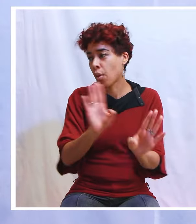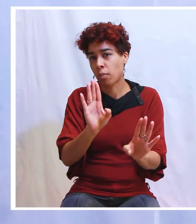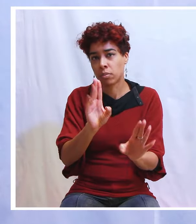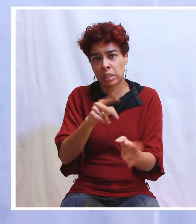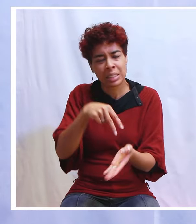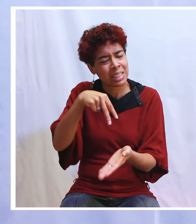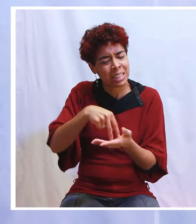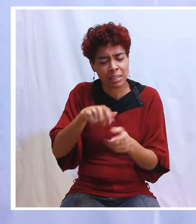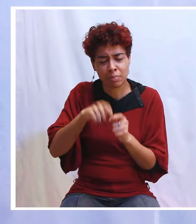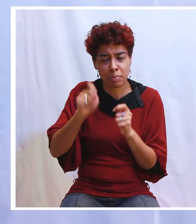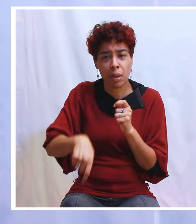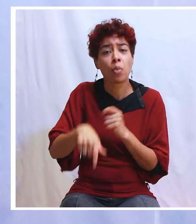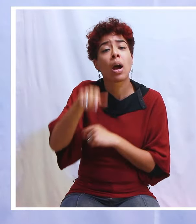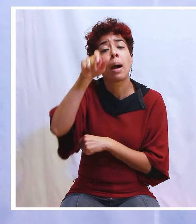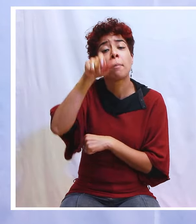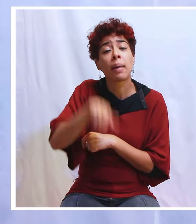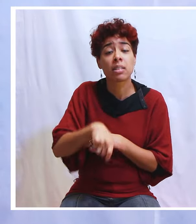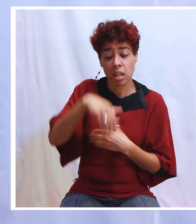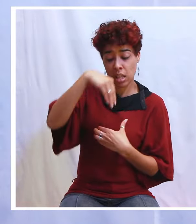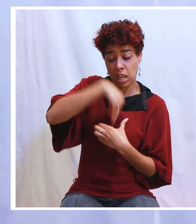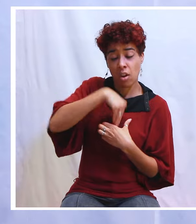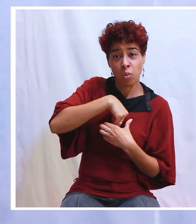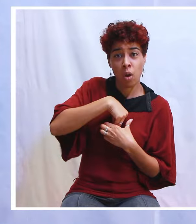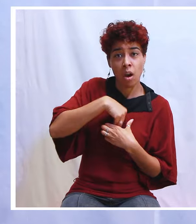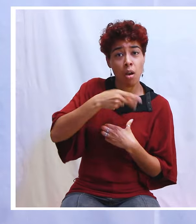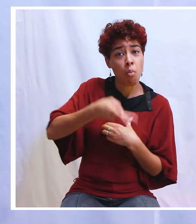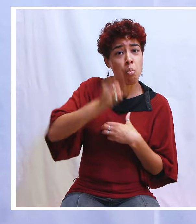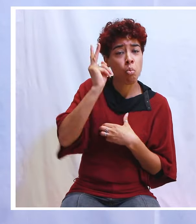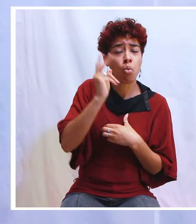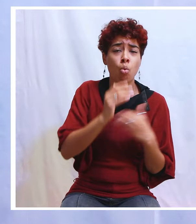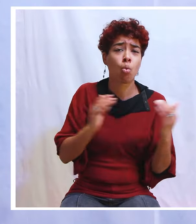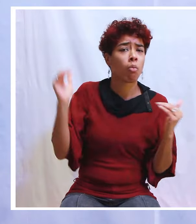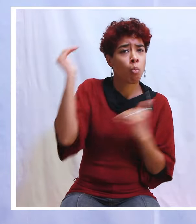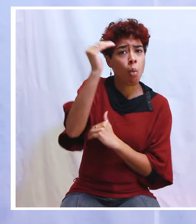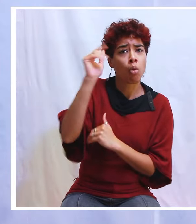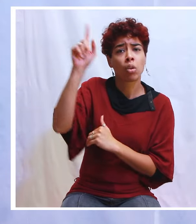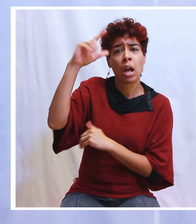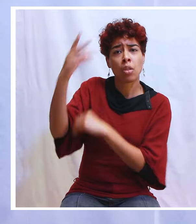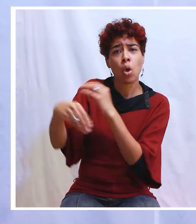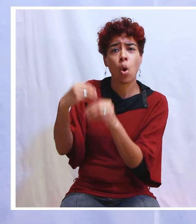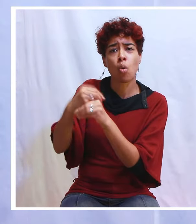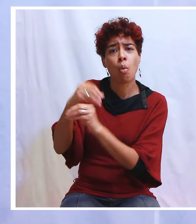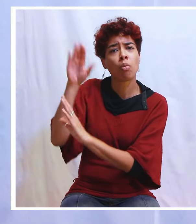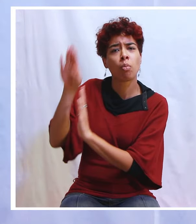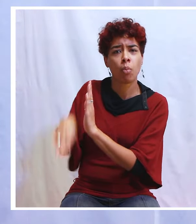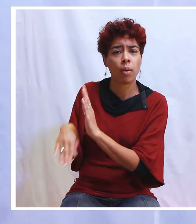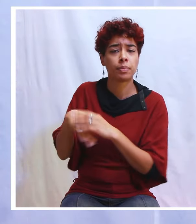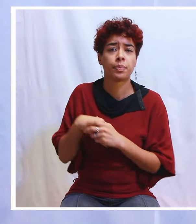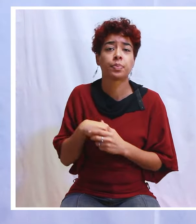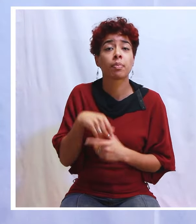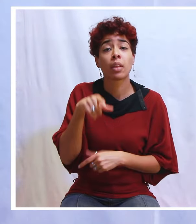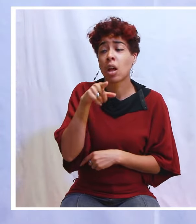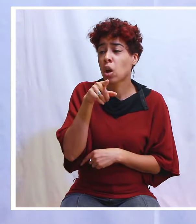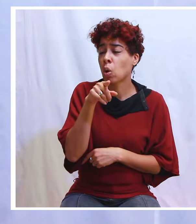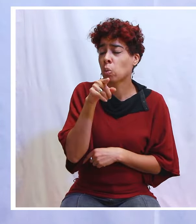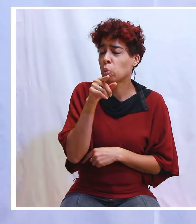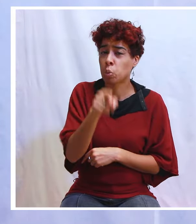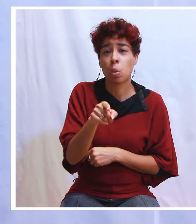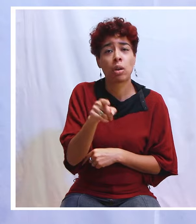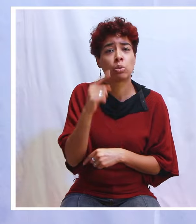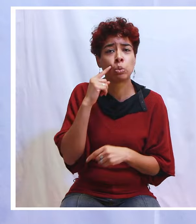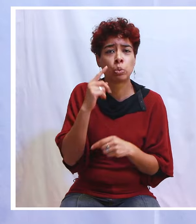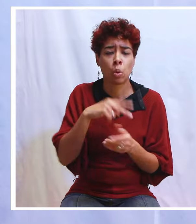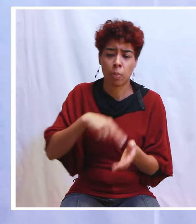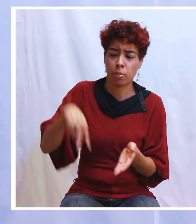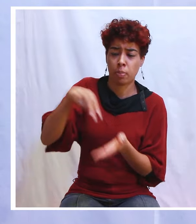parce que celui qui est en toi, il est plus grand que celui qui est dans le monde et Dieu est avec toi. Quand tu te lèves pour lui, Dieu se lève avec toi.